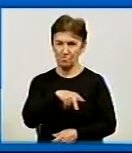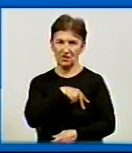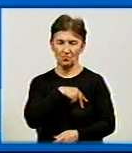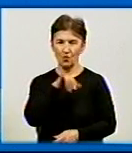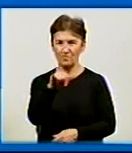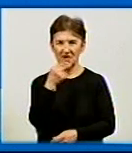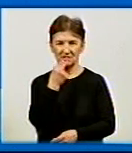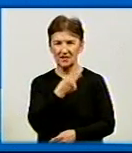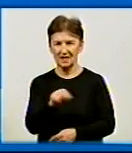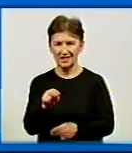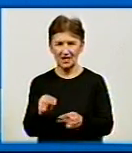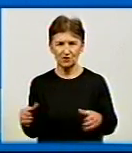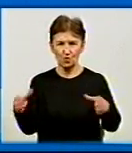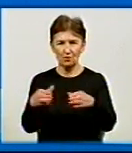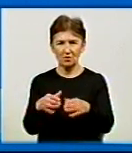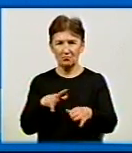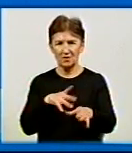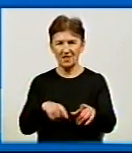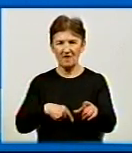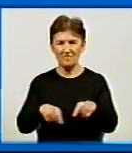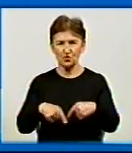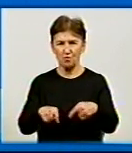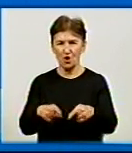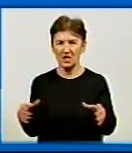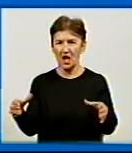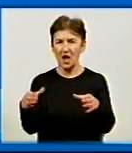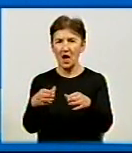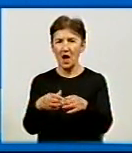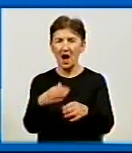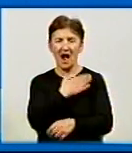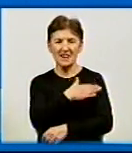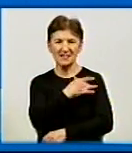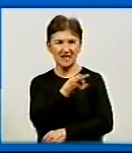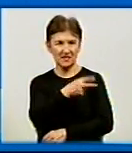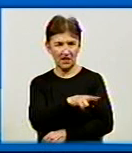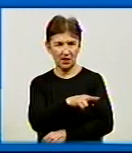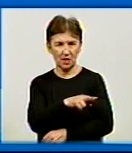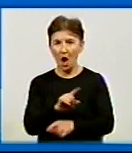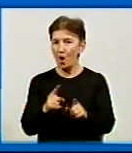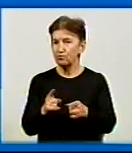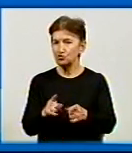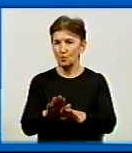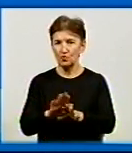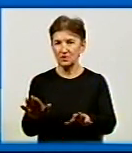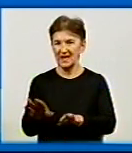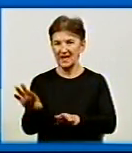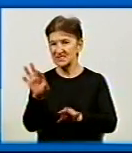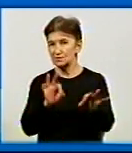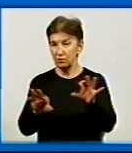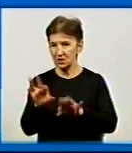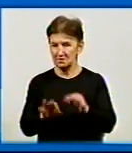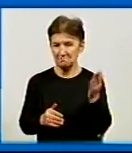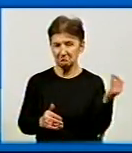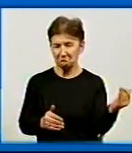командою зазначено футбольний клуб Олександрія. Чому Олександрія, наприклад, а не та ж сама збірна з